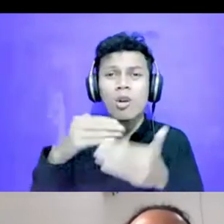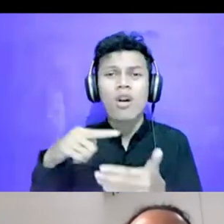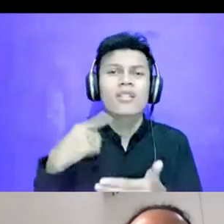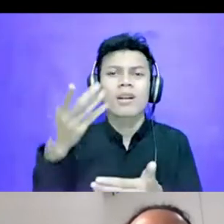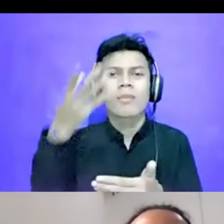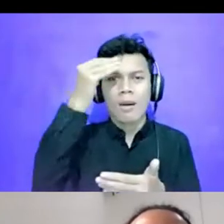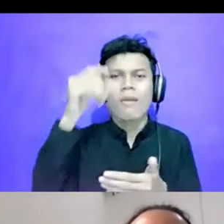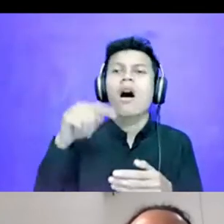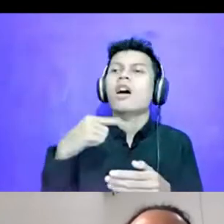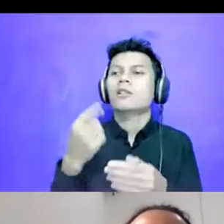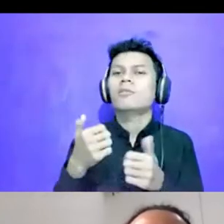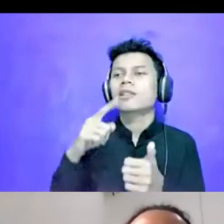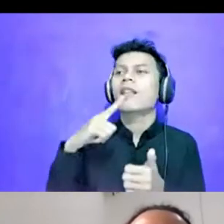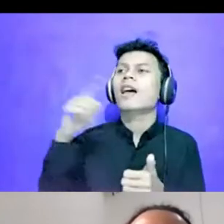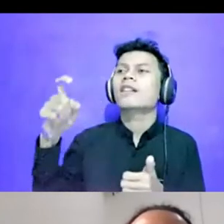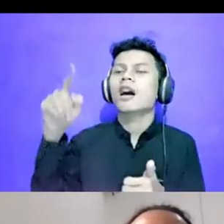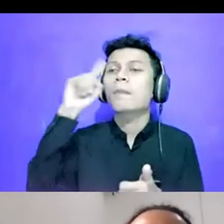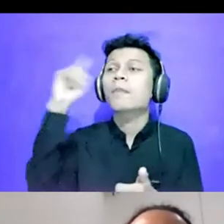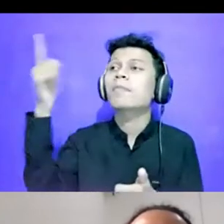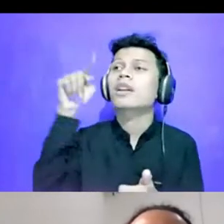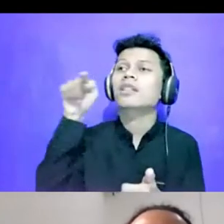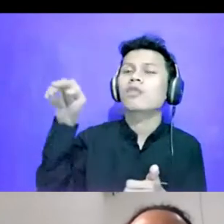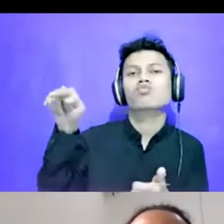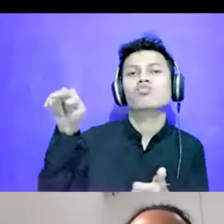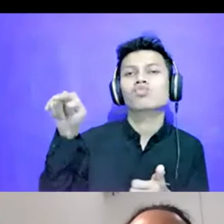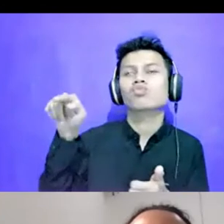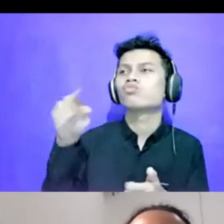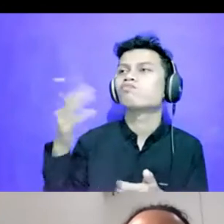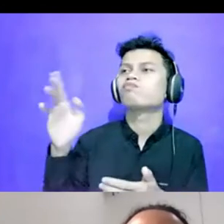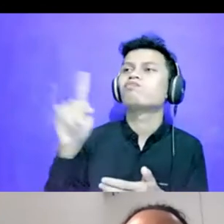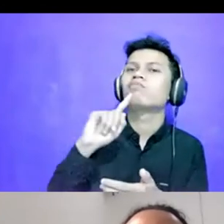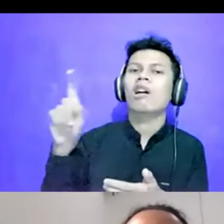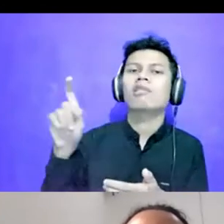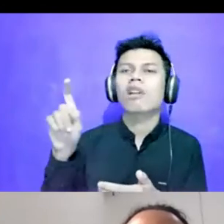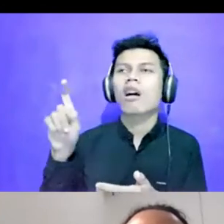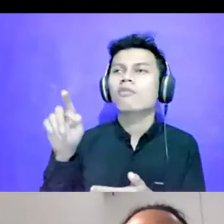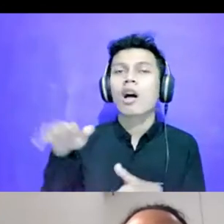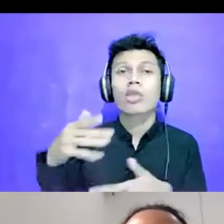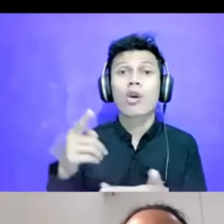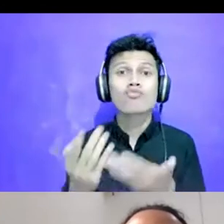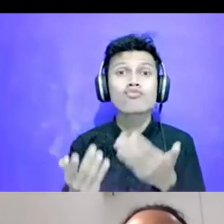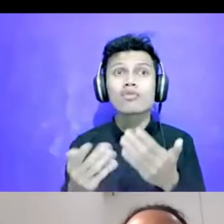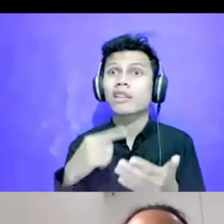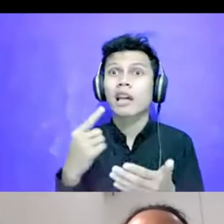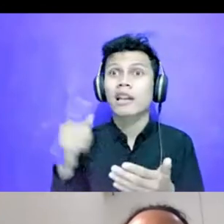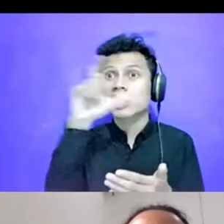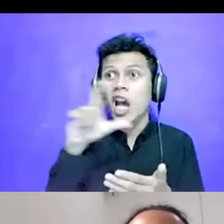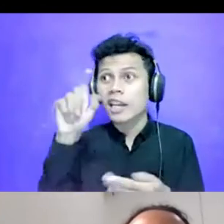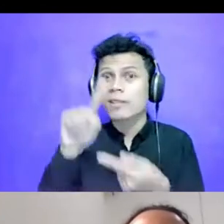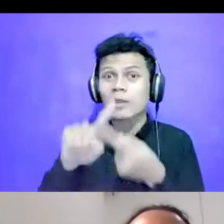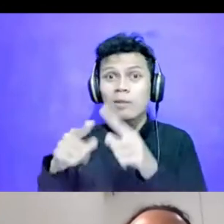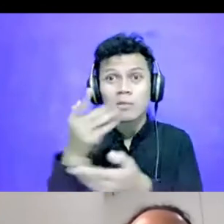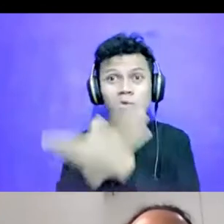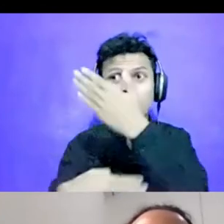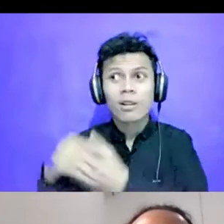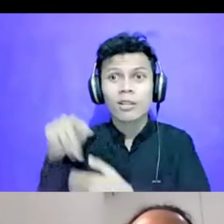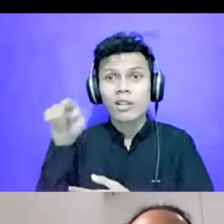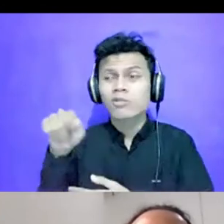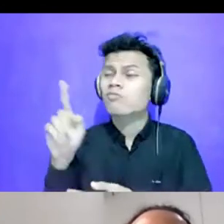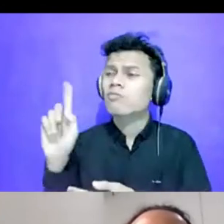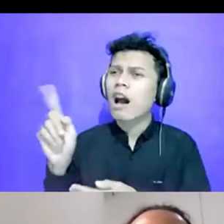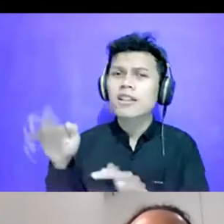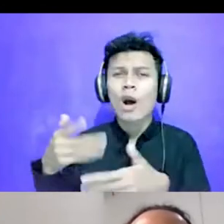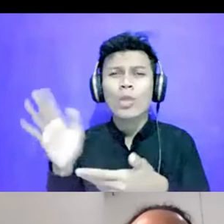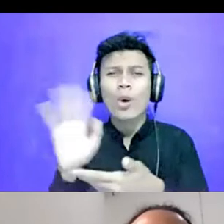kita bisa tanyakan ke mereka. Atau kita juga bisa cari, ada nggak orang yang menerima bantuan sosial ini